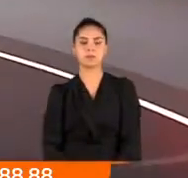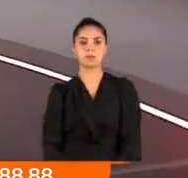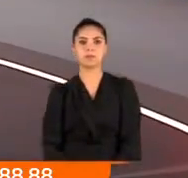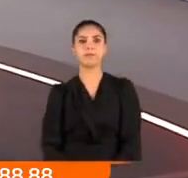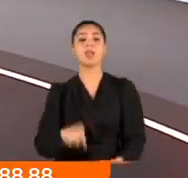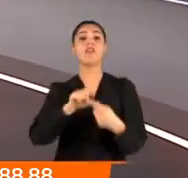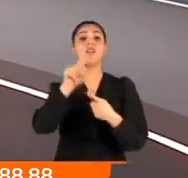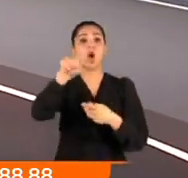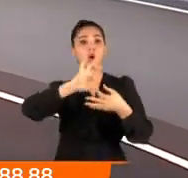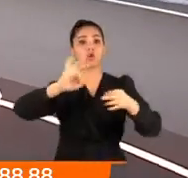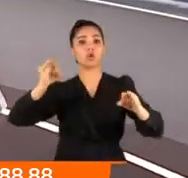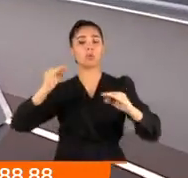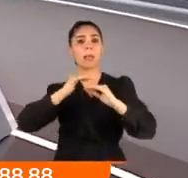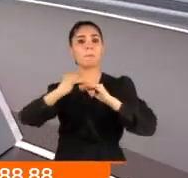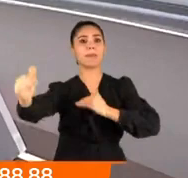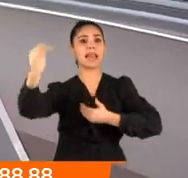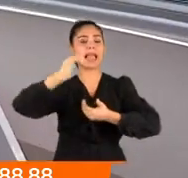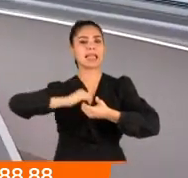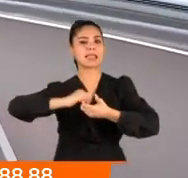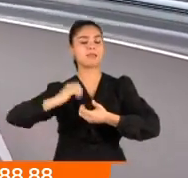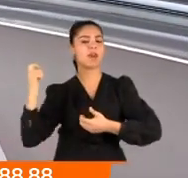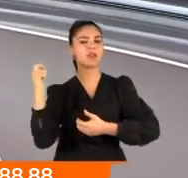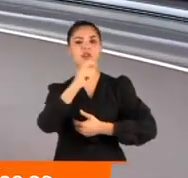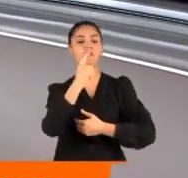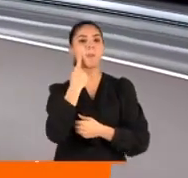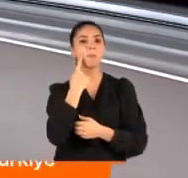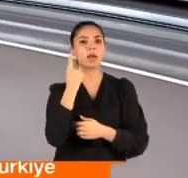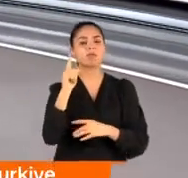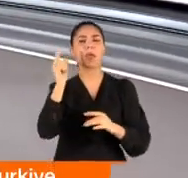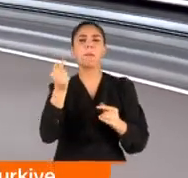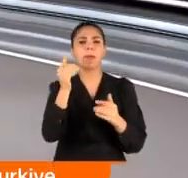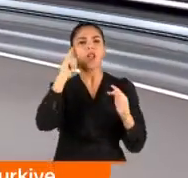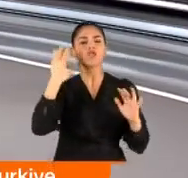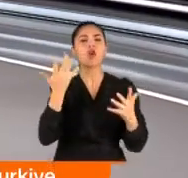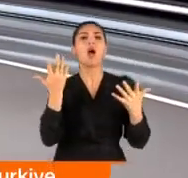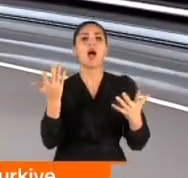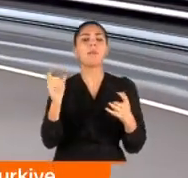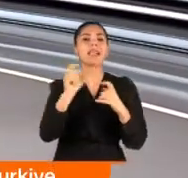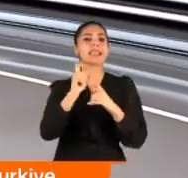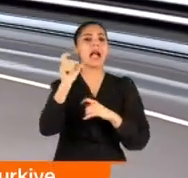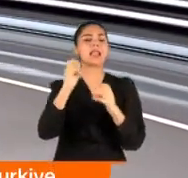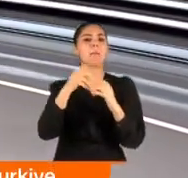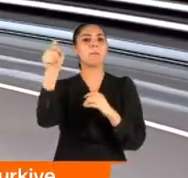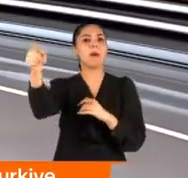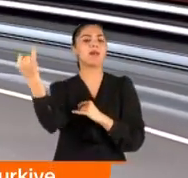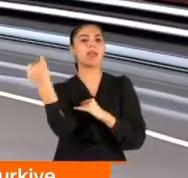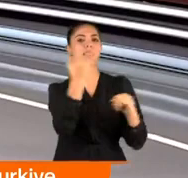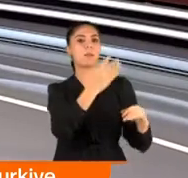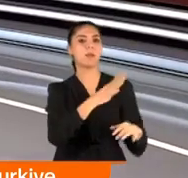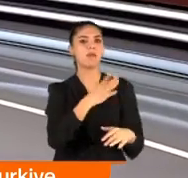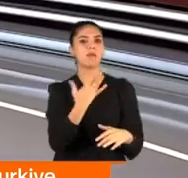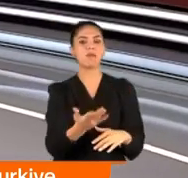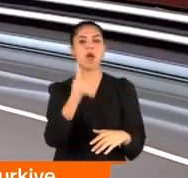Ve o sözlerin Millet İttifakı'ndaki yansımaları belki şaşırtıcı ama Saadet Partisi'nden tepki var Kılıçdaroğlu'na.